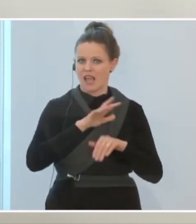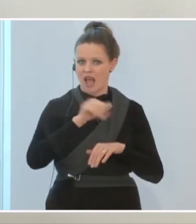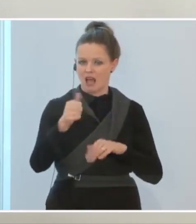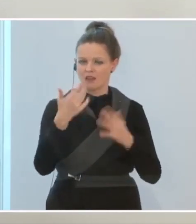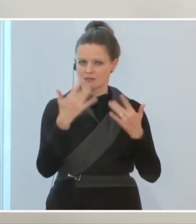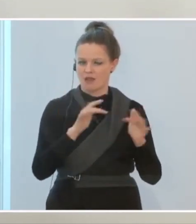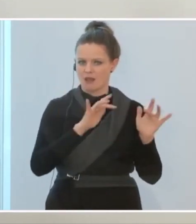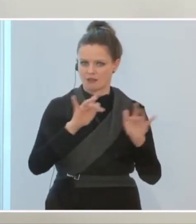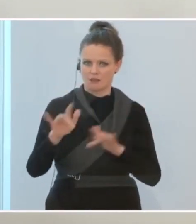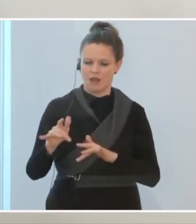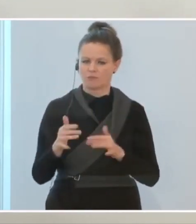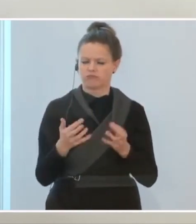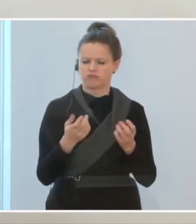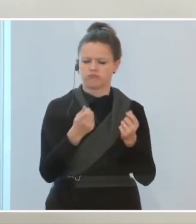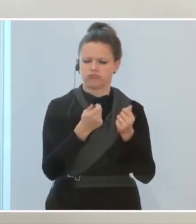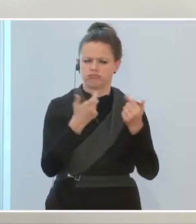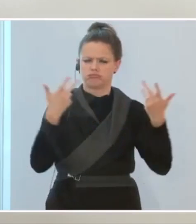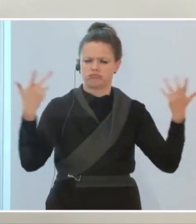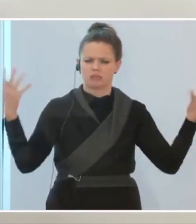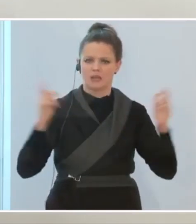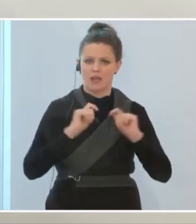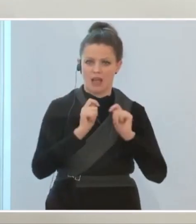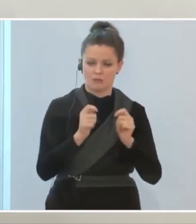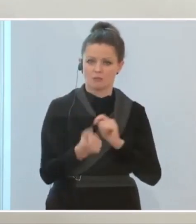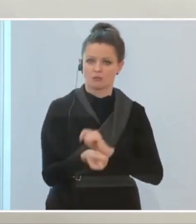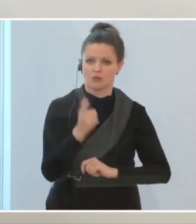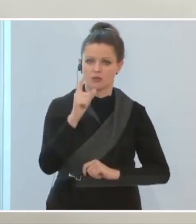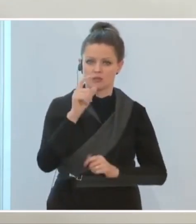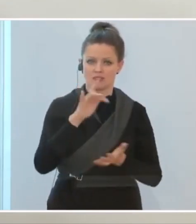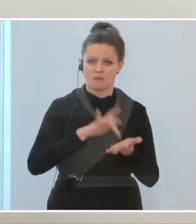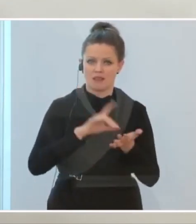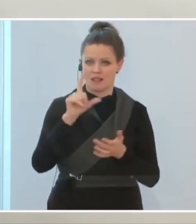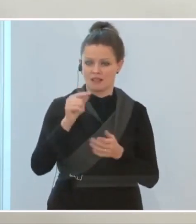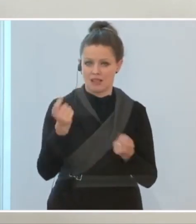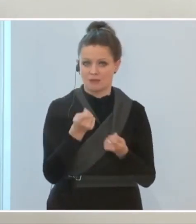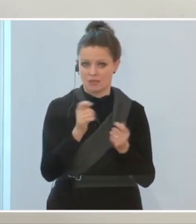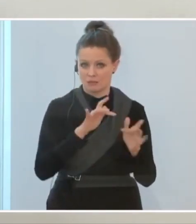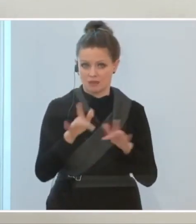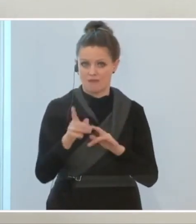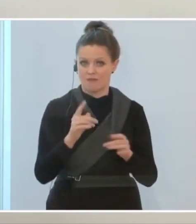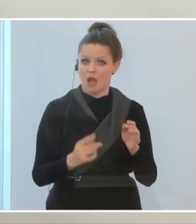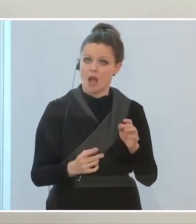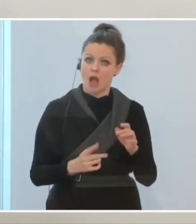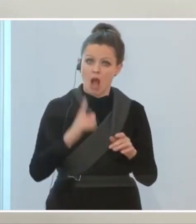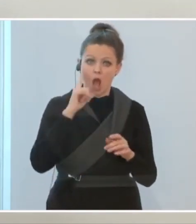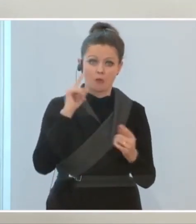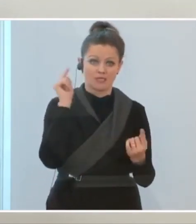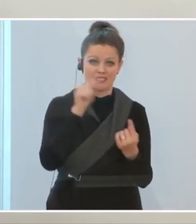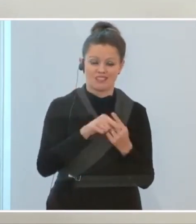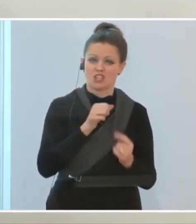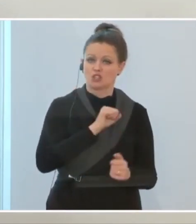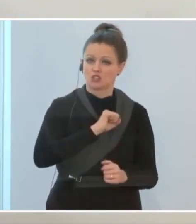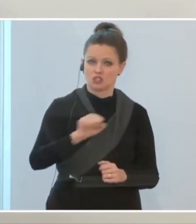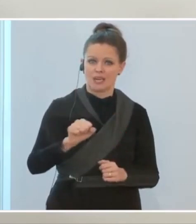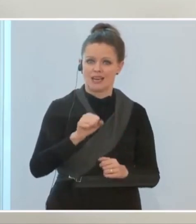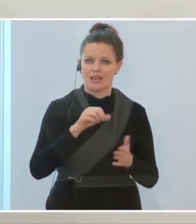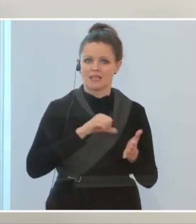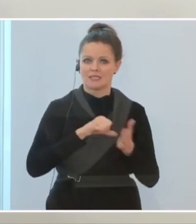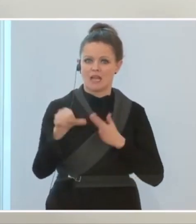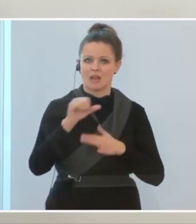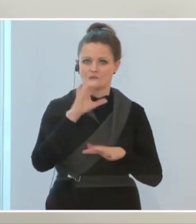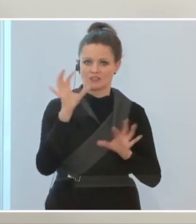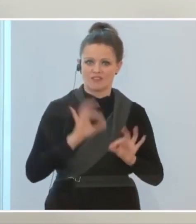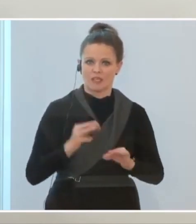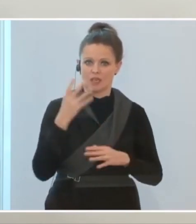parat, wie viele Zehntausende Anträge gerade von Klein- und Mittelbetrieben da gekommen sind. Das war ja das Hauptmotiv. Schnell Liquidität reinzubringen,